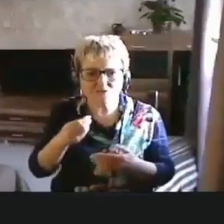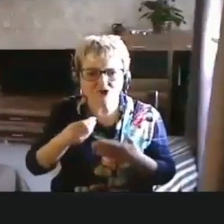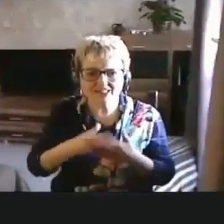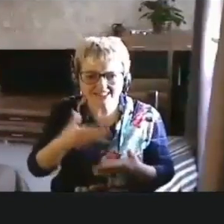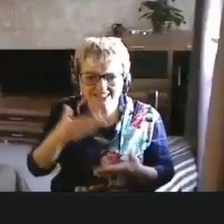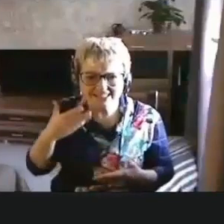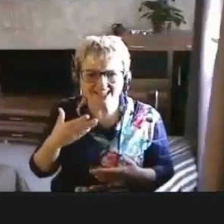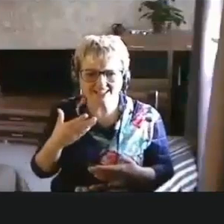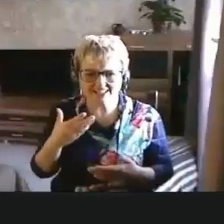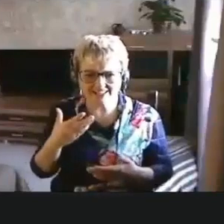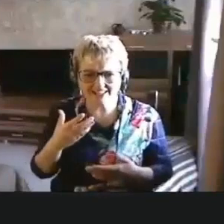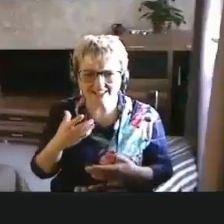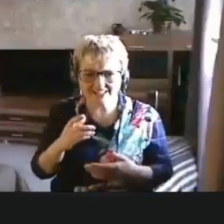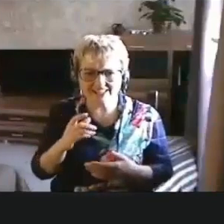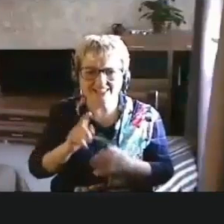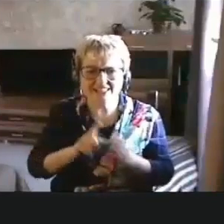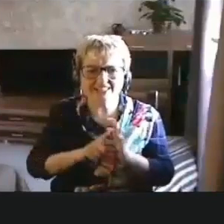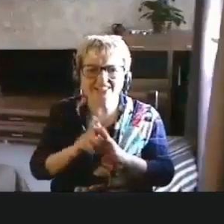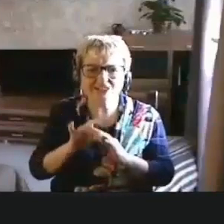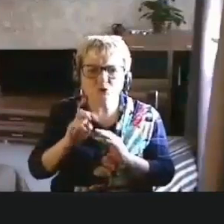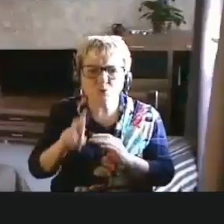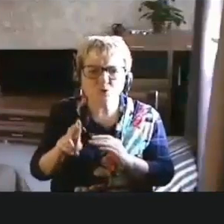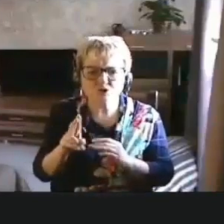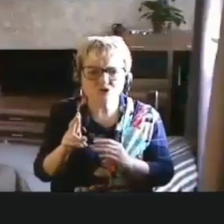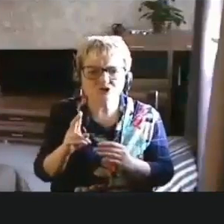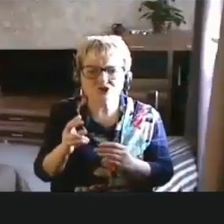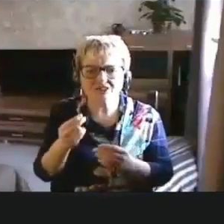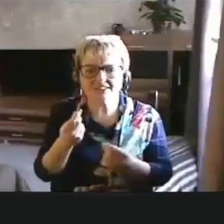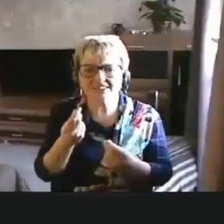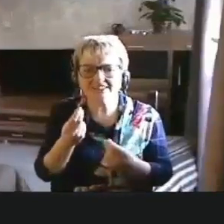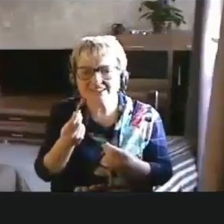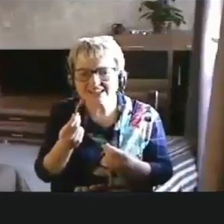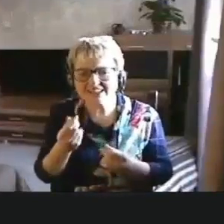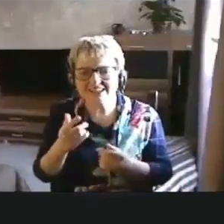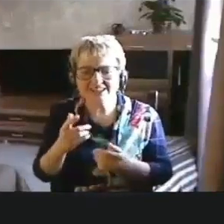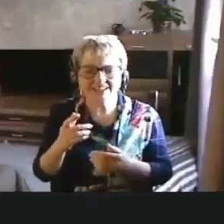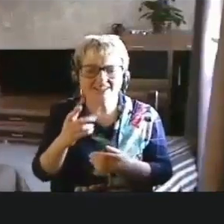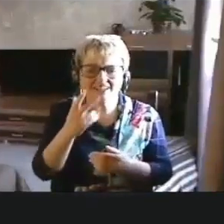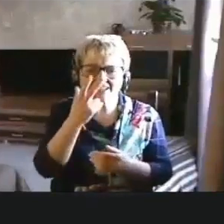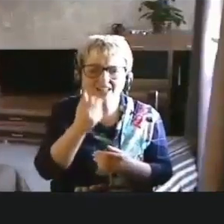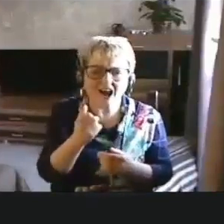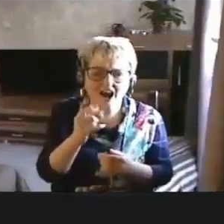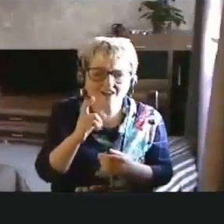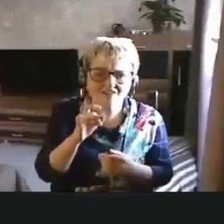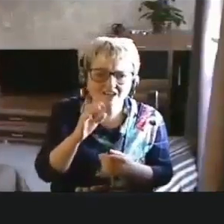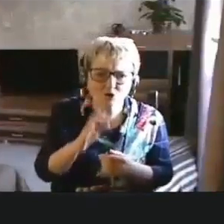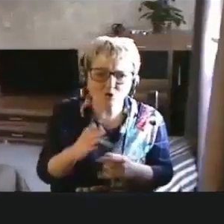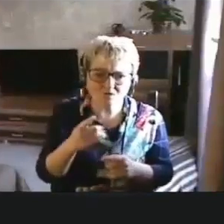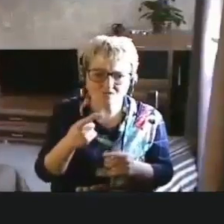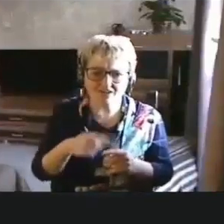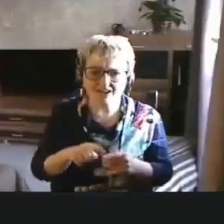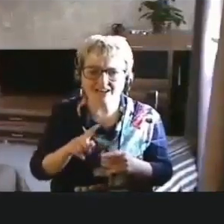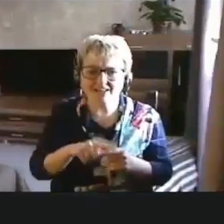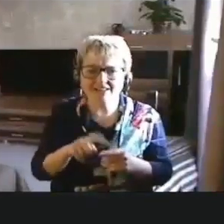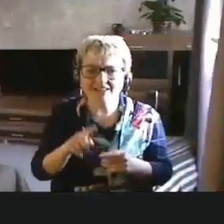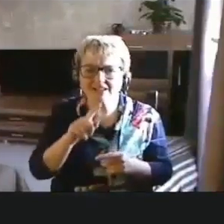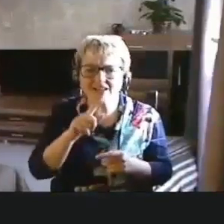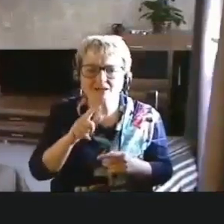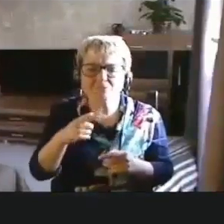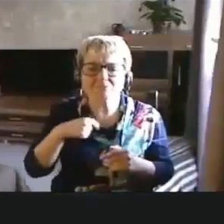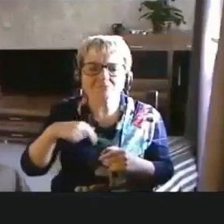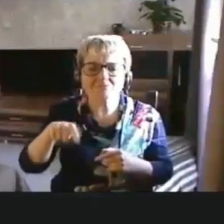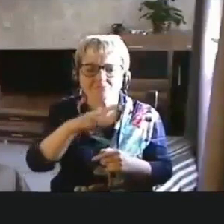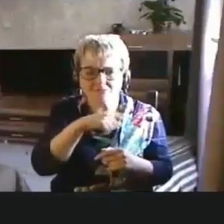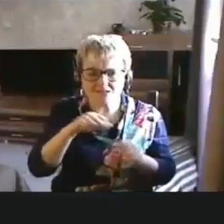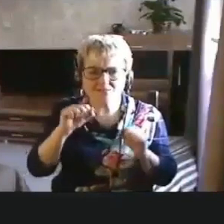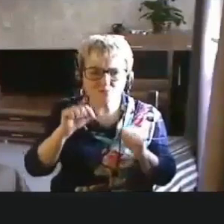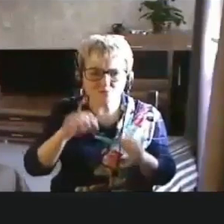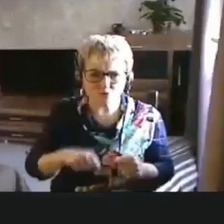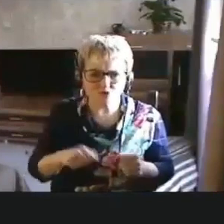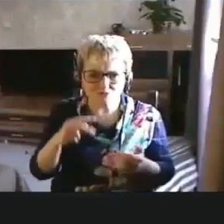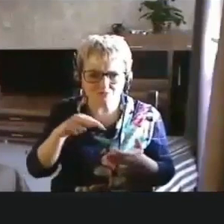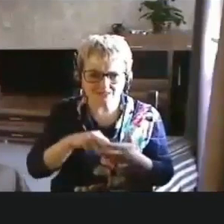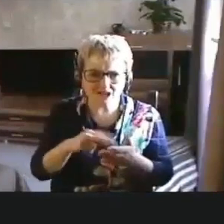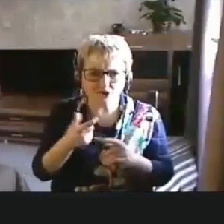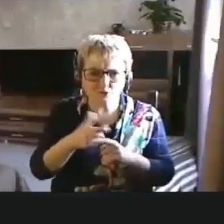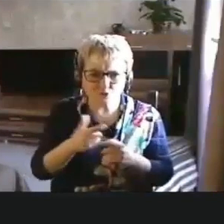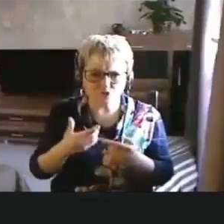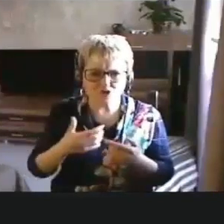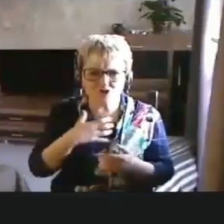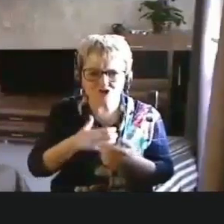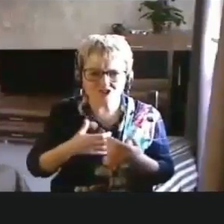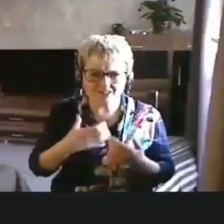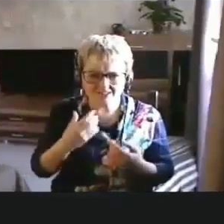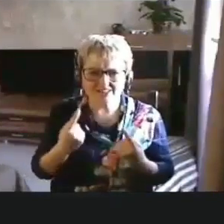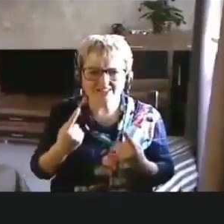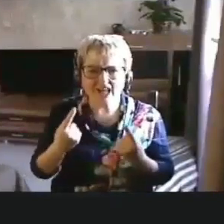источник денег, источник навыков, это мы можем стать очень весомой и